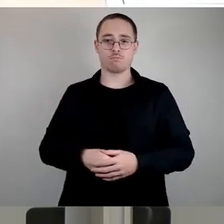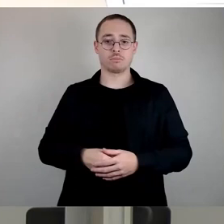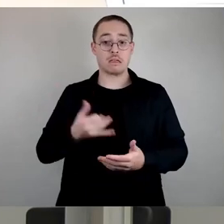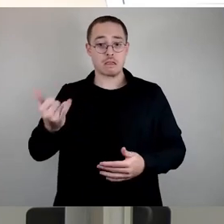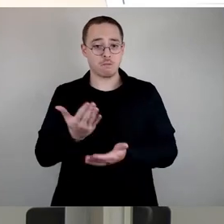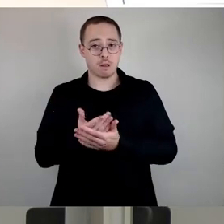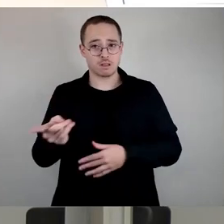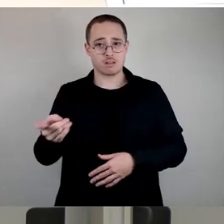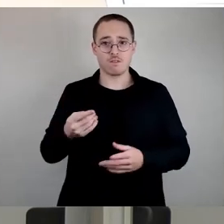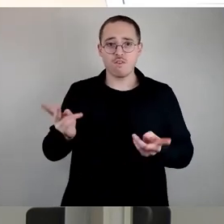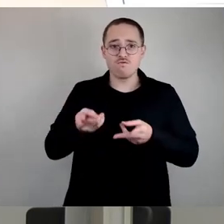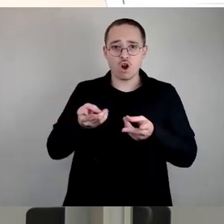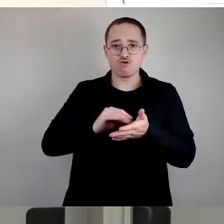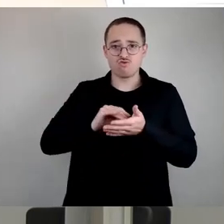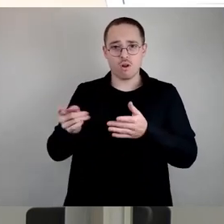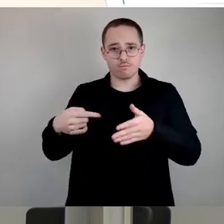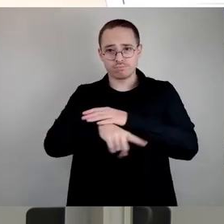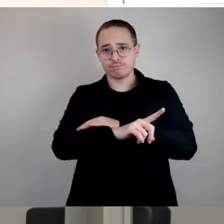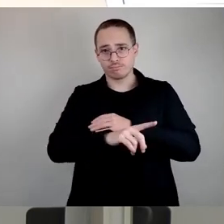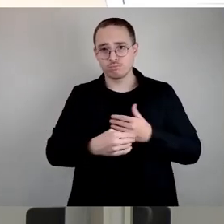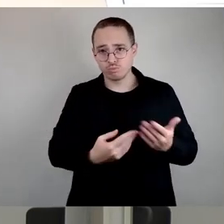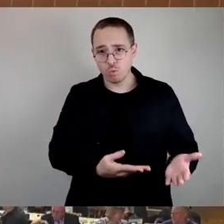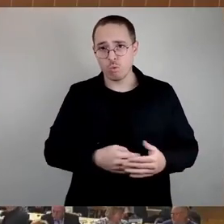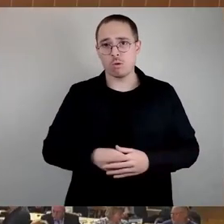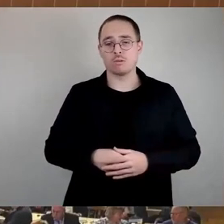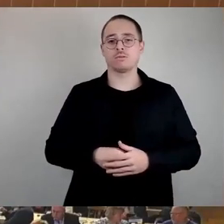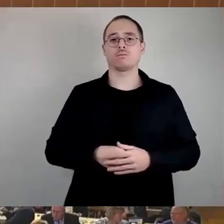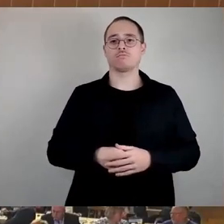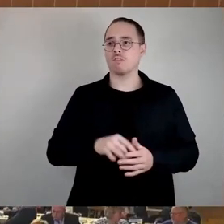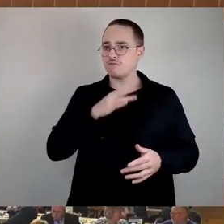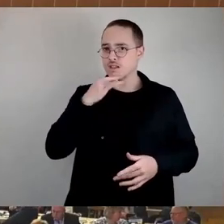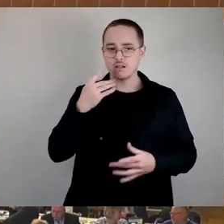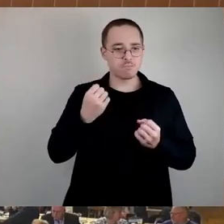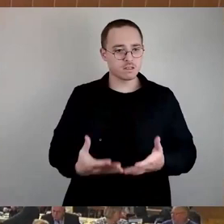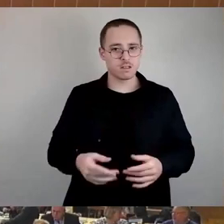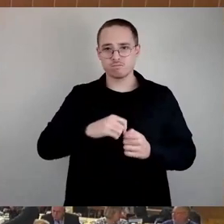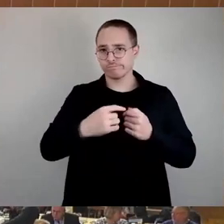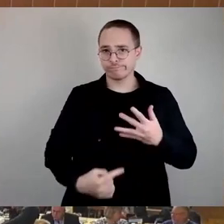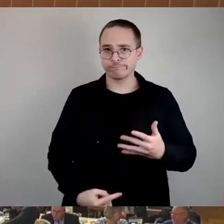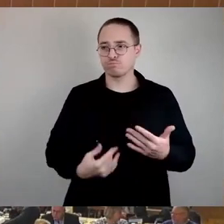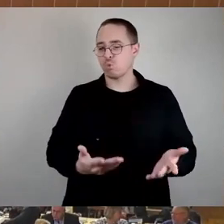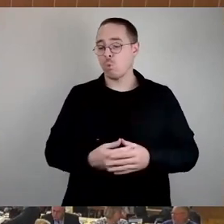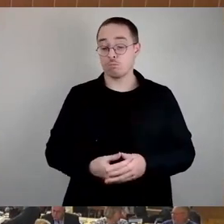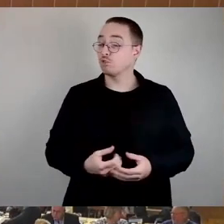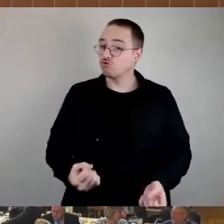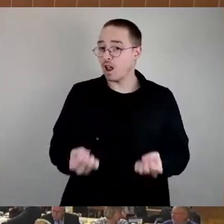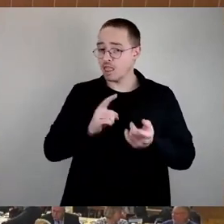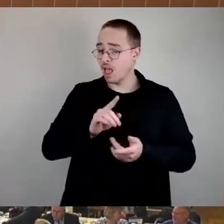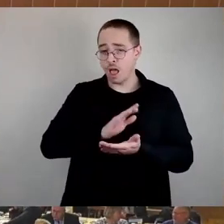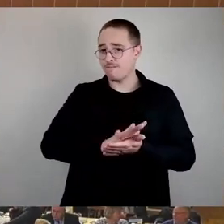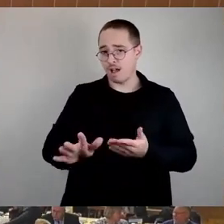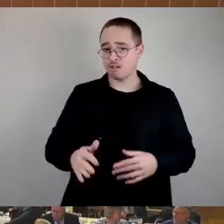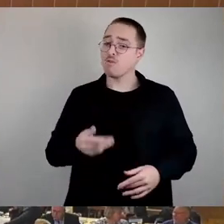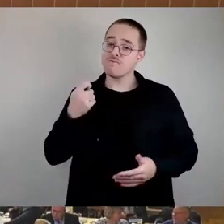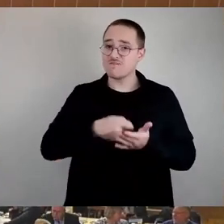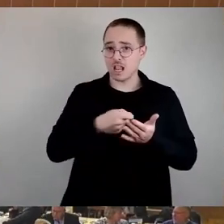passiert und die Familien haben es schwer und haben es auch oft finanziell schwer, sind oftmals ganz kurz vor der